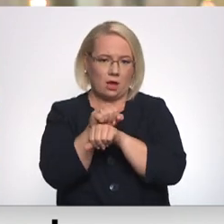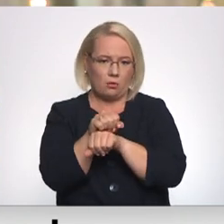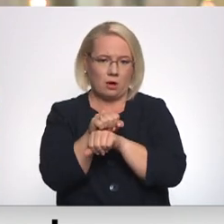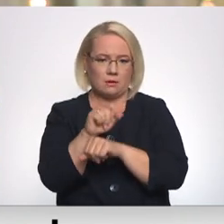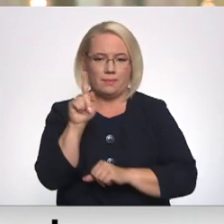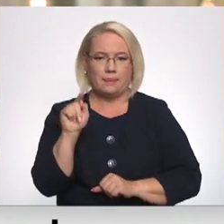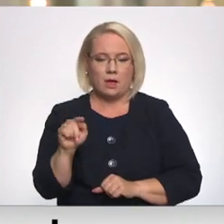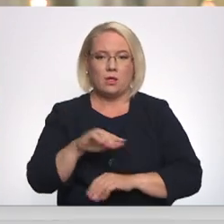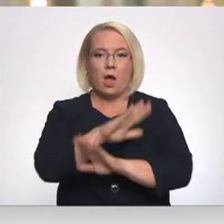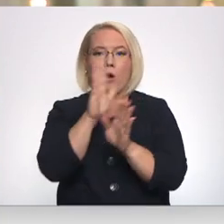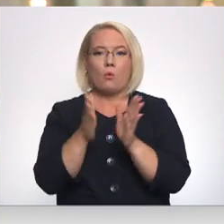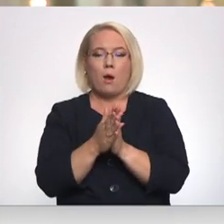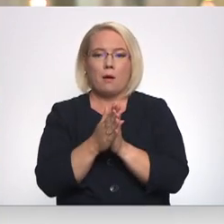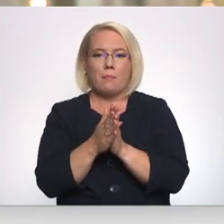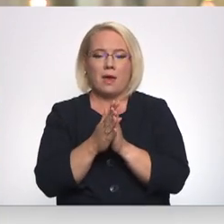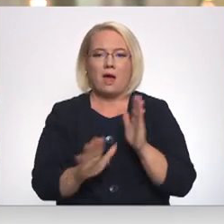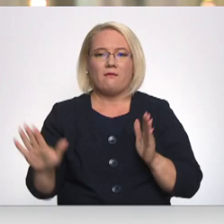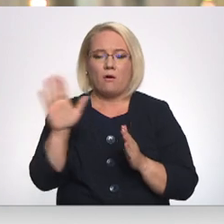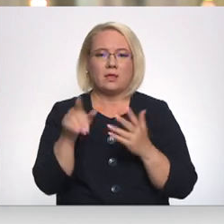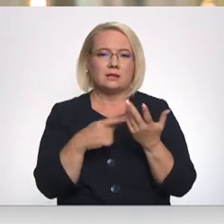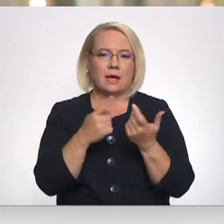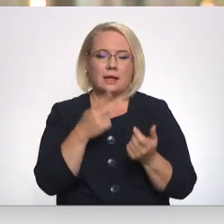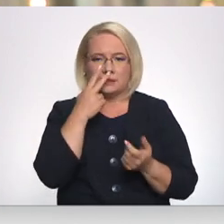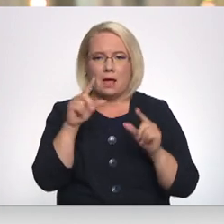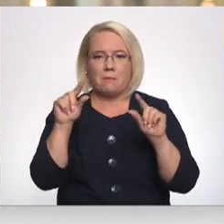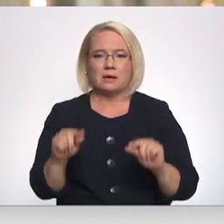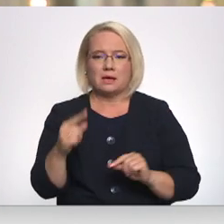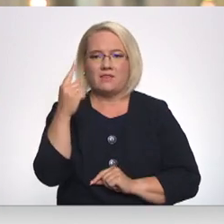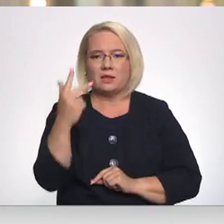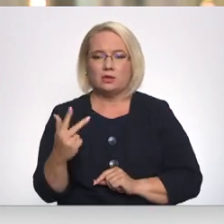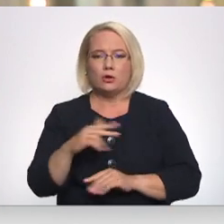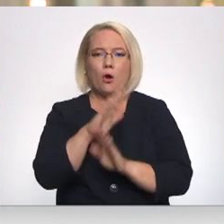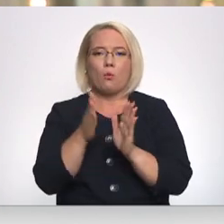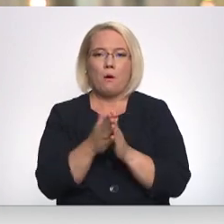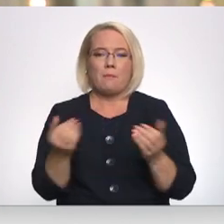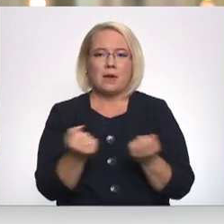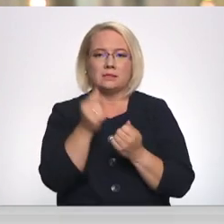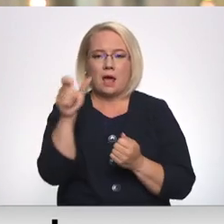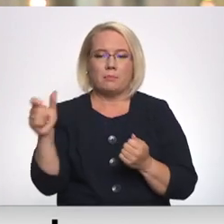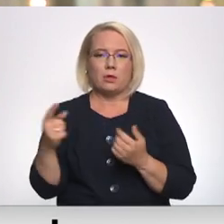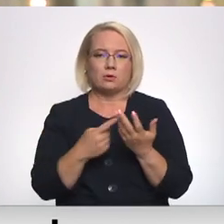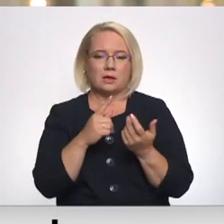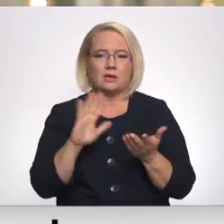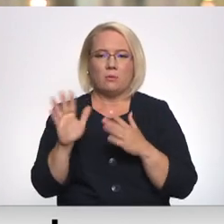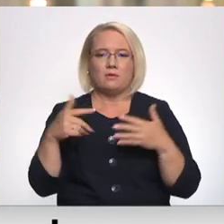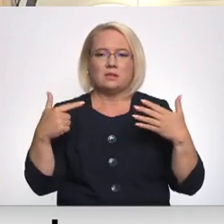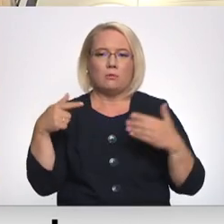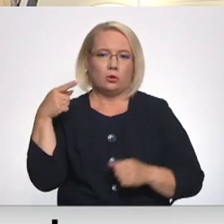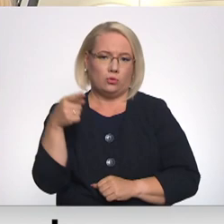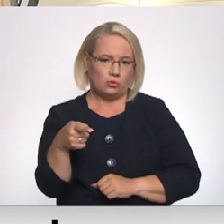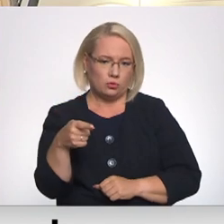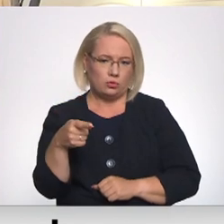Uz kopējā fona šis skaitlis izskatās, nu, pagaidām mazāk par trešdaļu, jo kopējais darbinieks skaits ir aptuveni 70 tūkstoši.